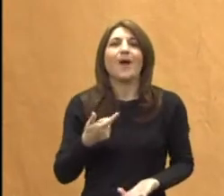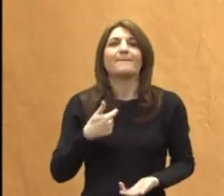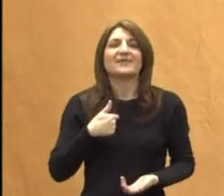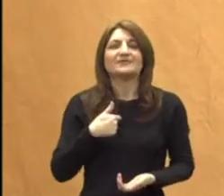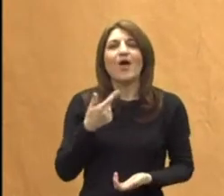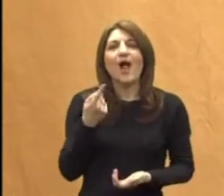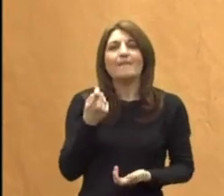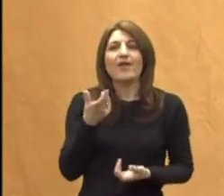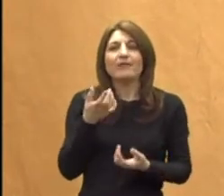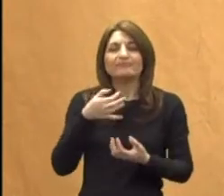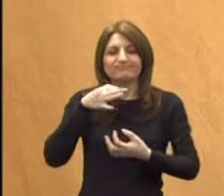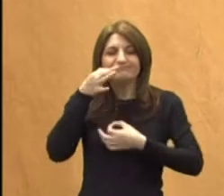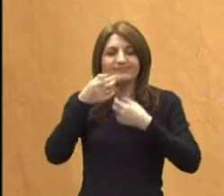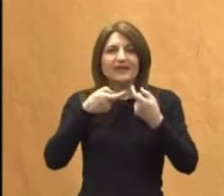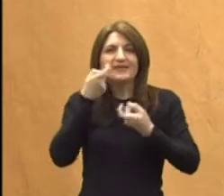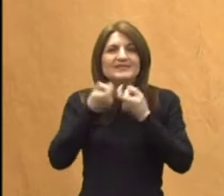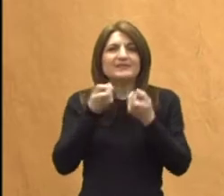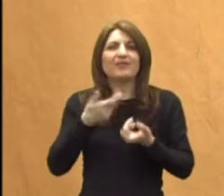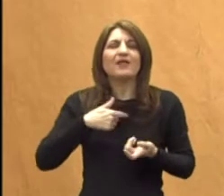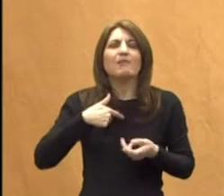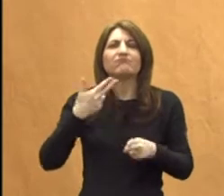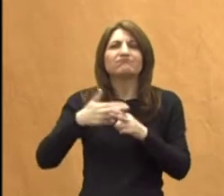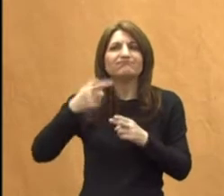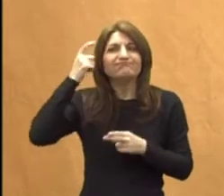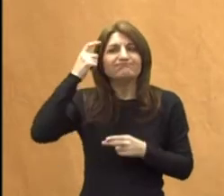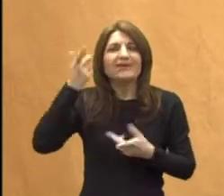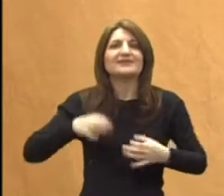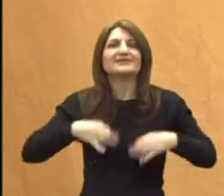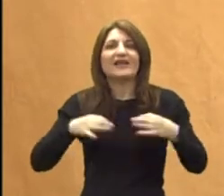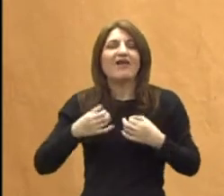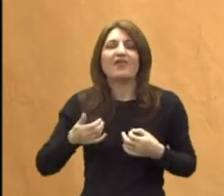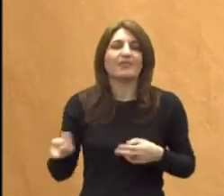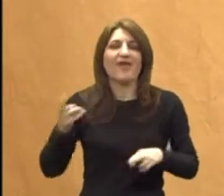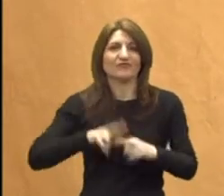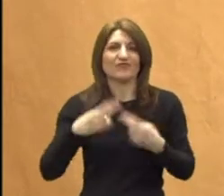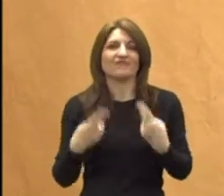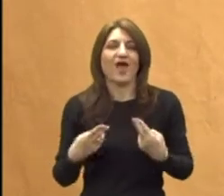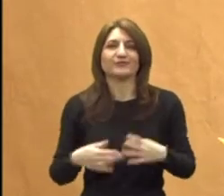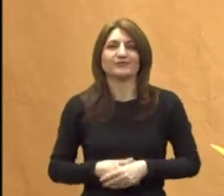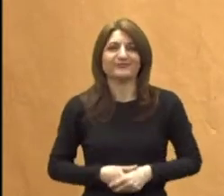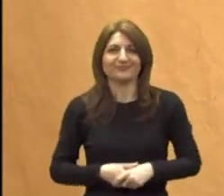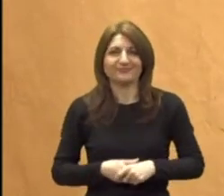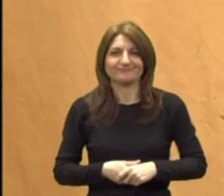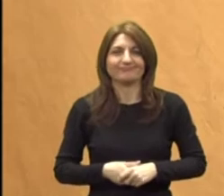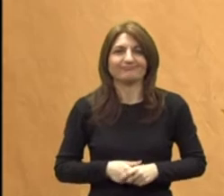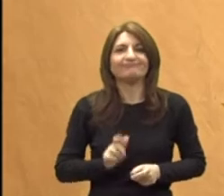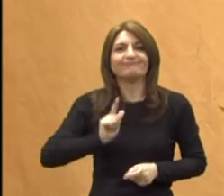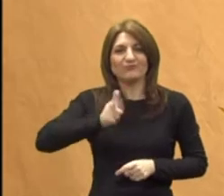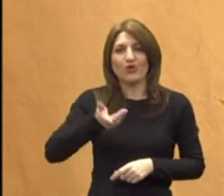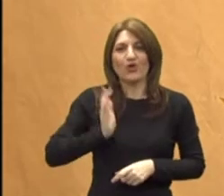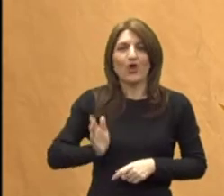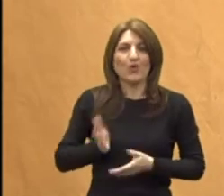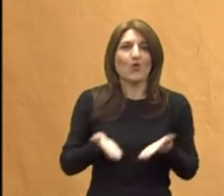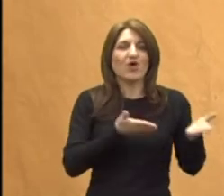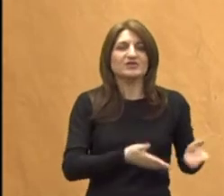malo da se preispitamo koliko je naše zdravlje u mentalnom sklopu koji je najvažnije. Evo, naš drugi gost je